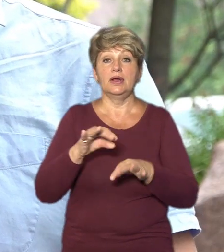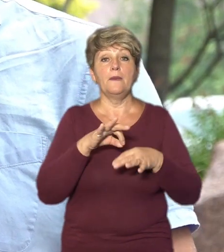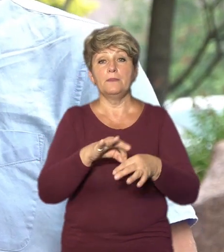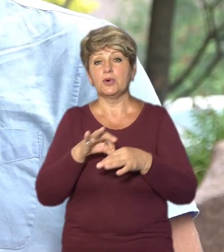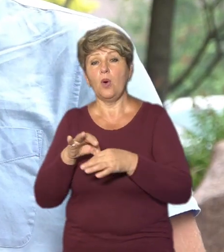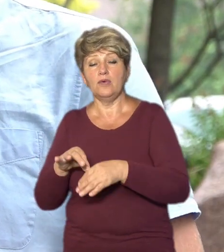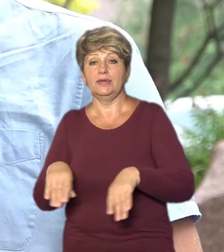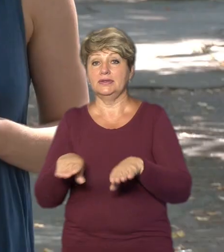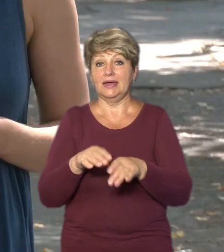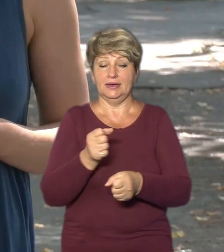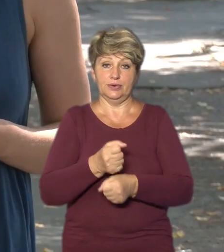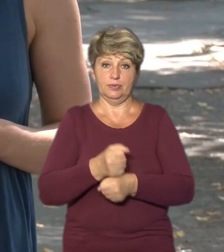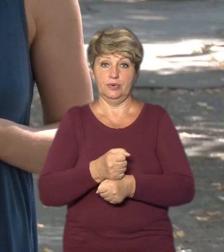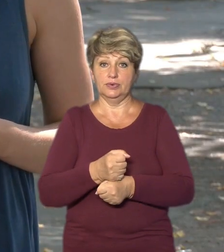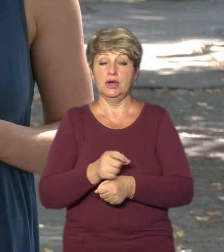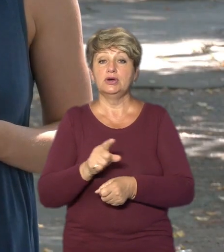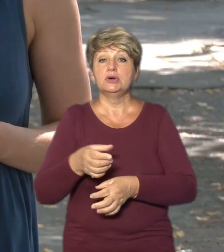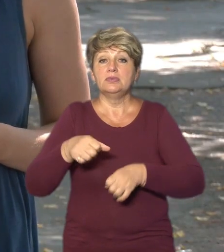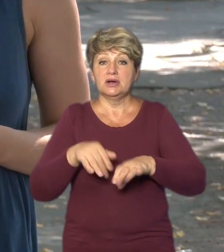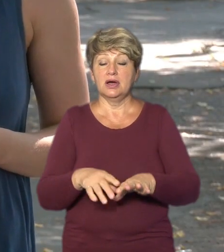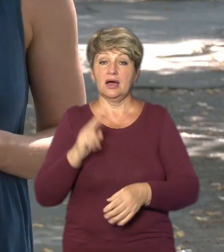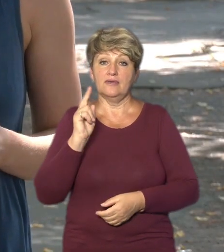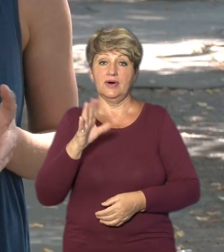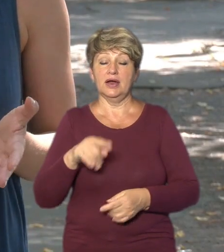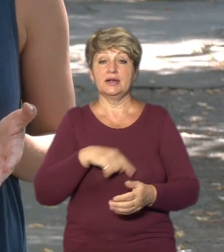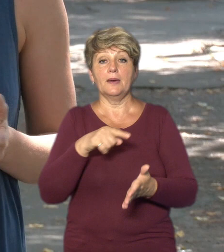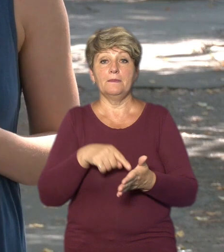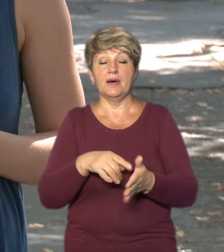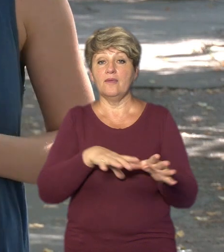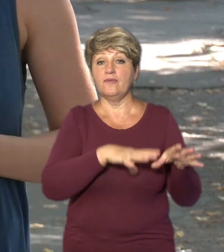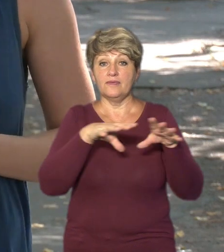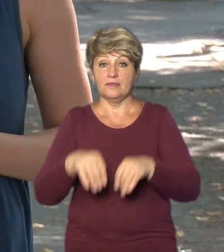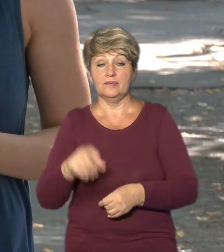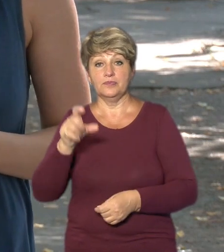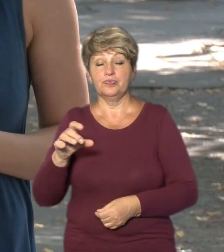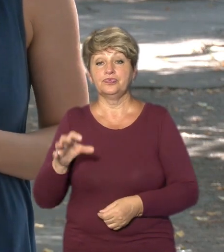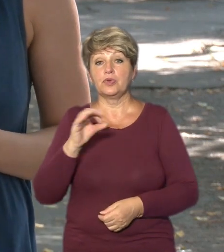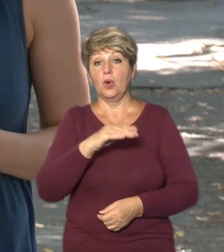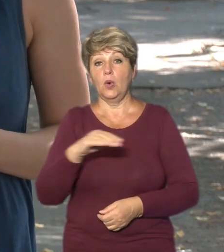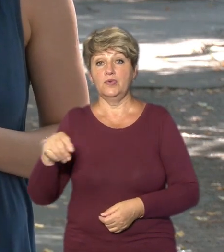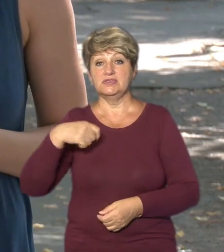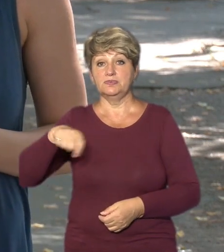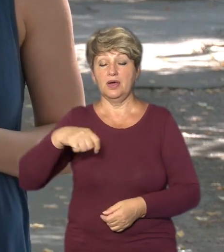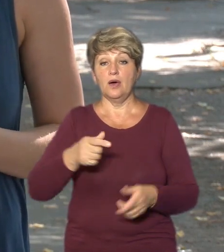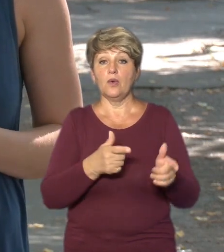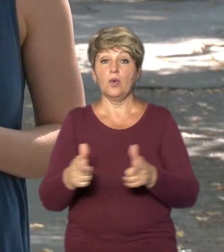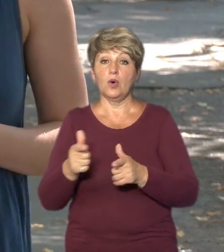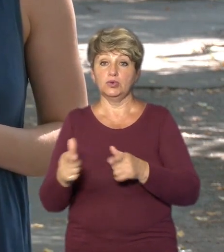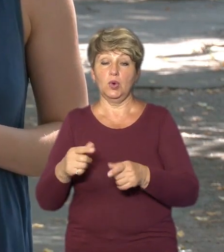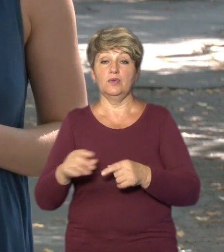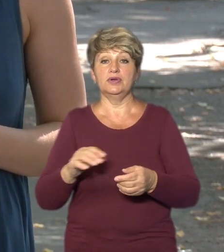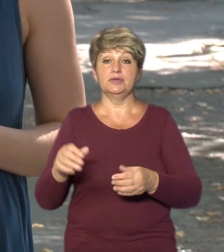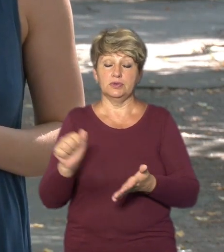такі роботи. Аби вирішити квартирне питання внутрішньопереміщених осіб, в Офісі Президента готують проекти будівництва тимчасового житла.